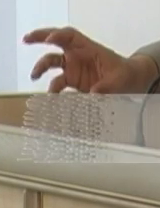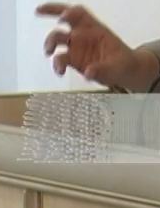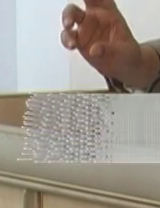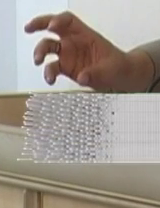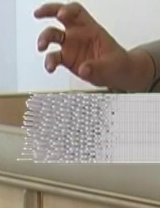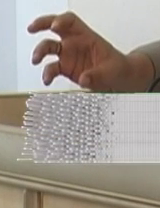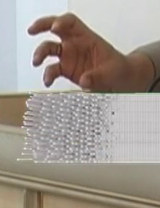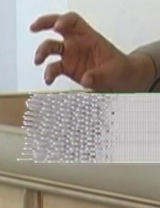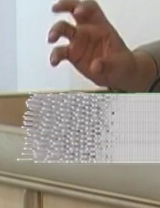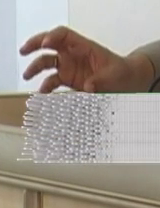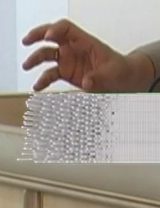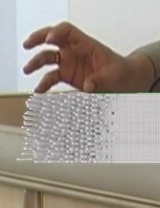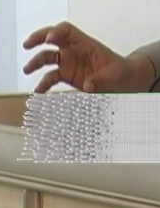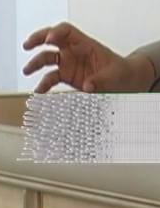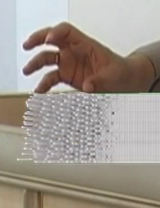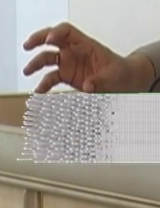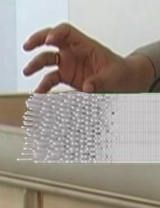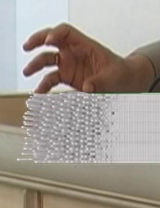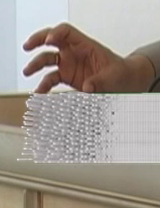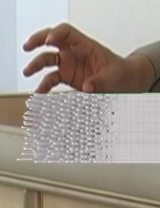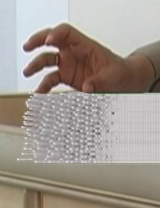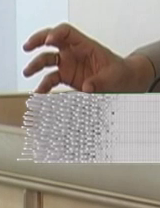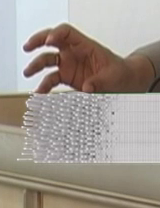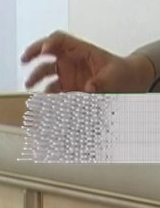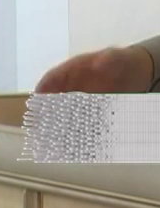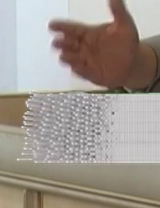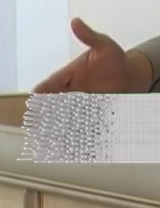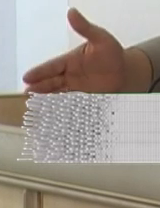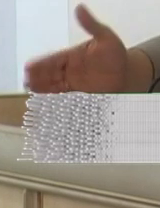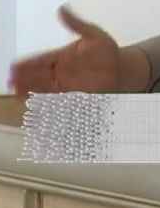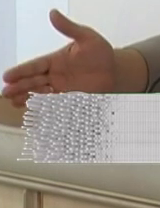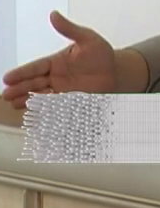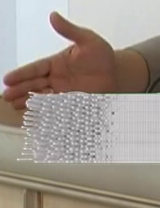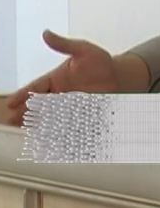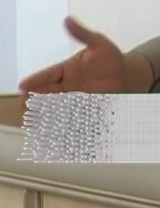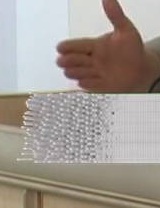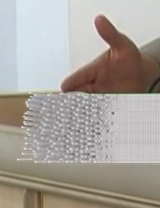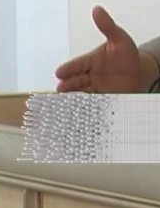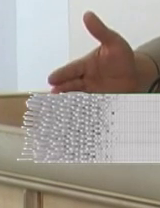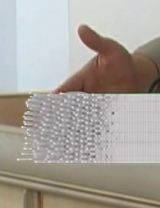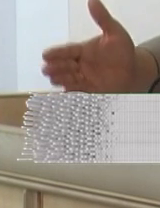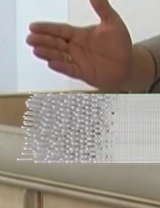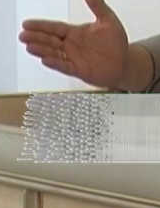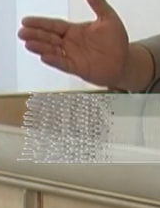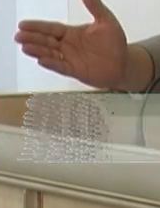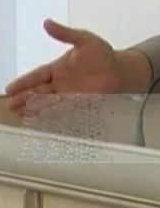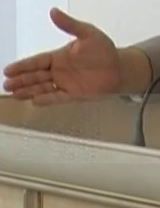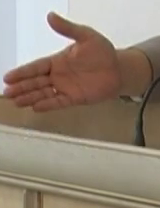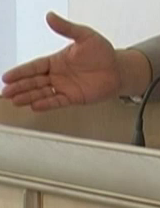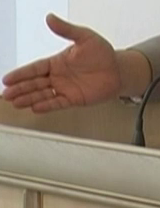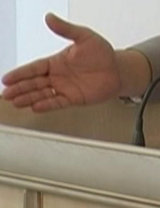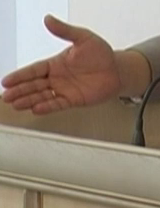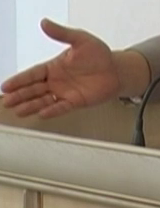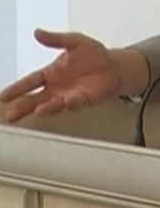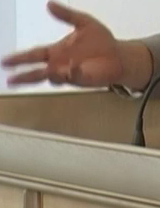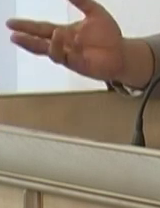ті, хто є професіоналами і готові працювати в інтересах громади і області, хай працюють Але якщо ті, хто себе чимось